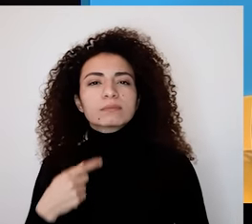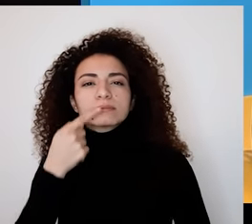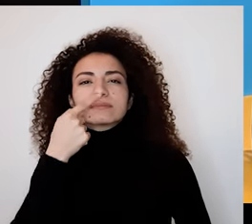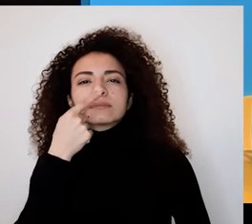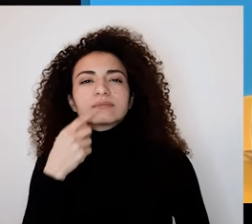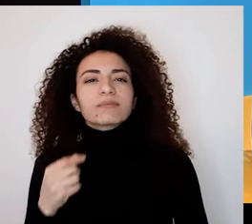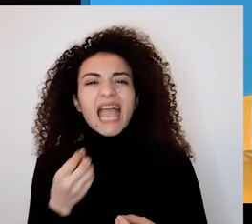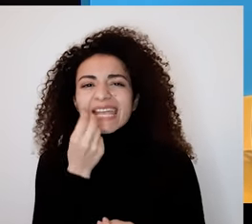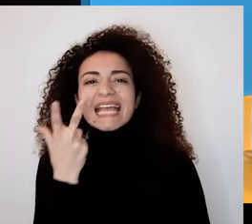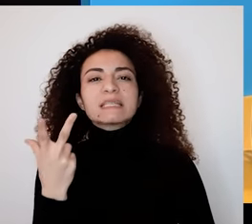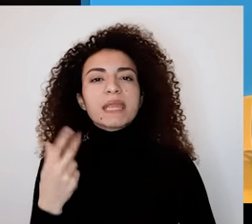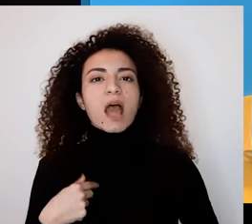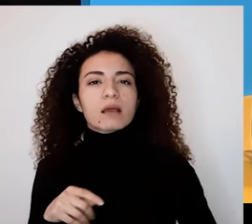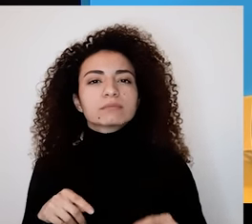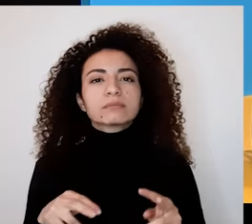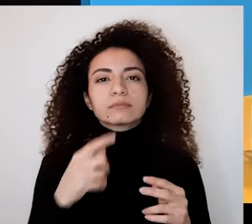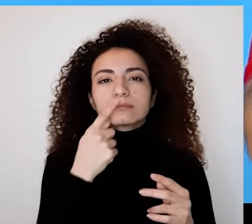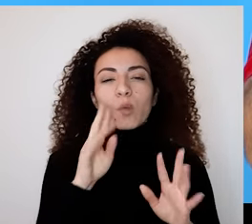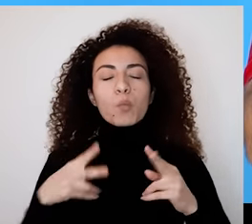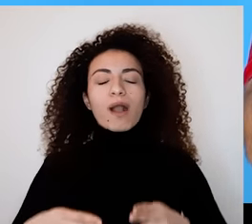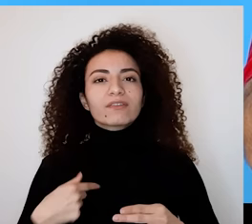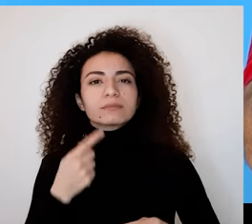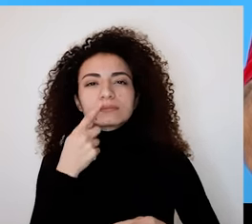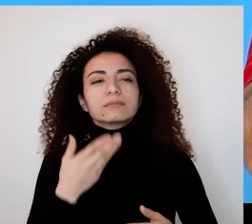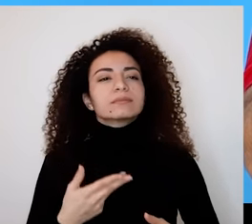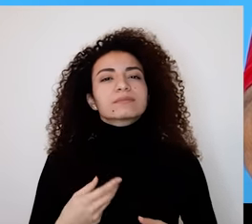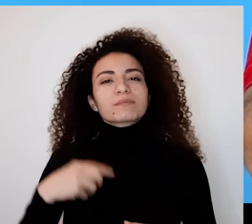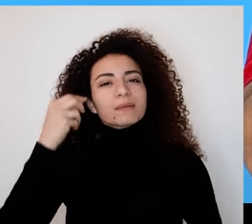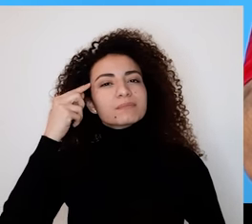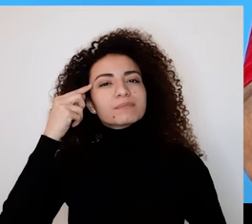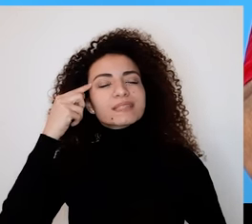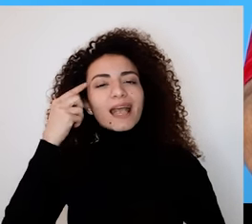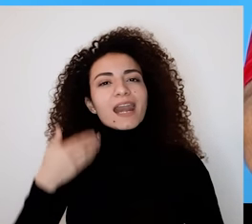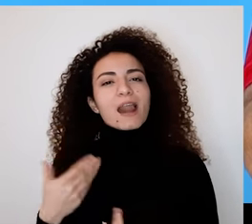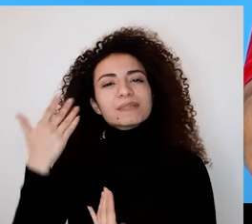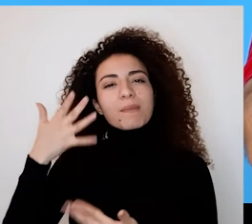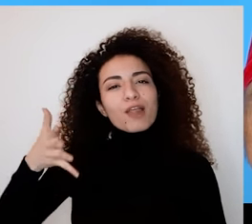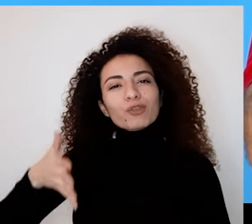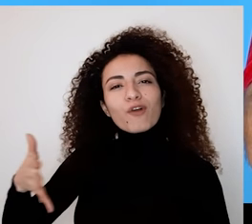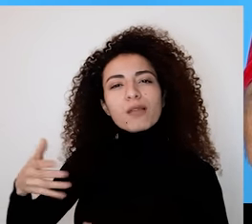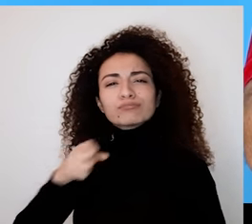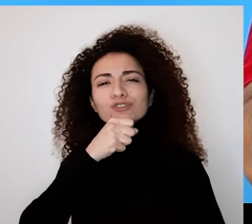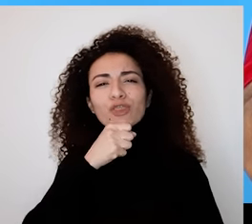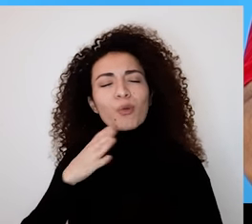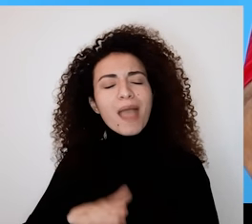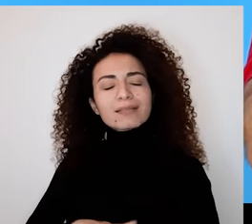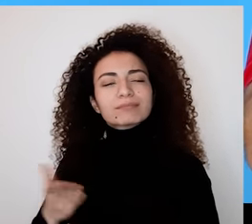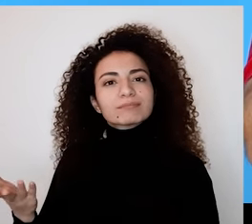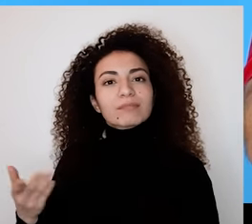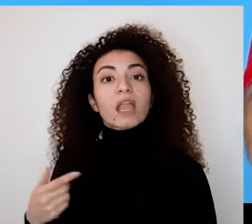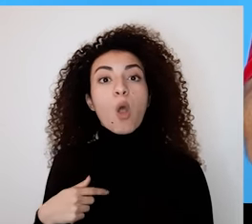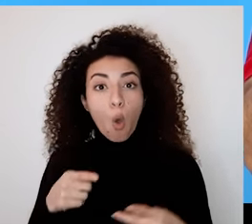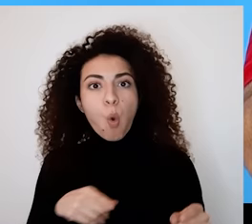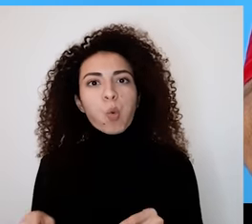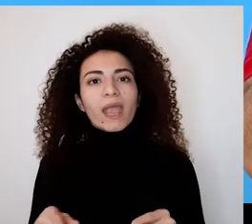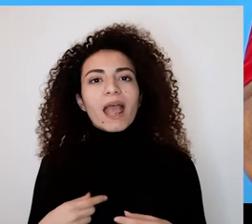الطفولة عمدخل حديقة جدة مثلا التذوق وسيلة ذهبية تجعلني يكون قريبة من جسدي ويكون ممنونة